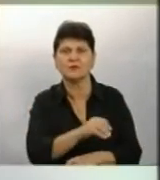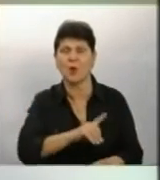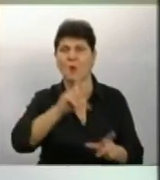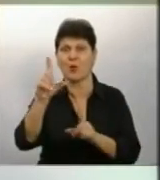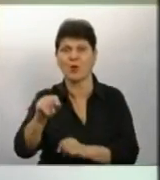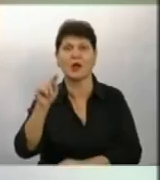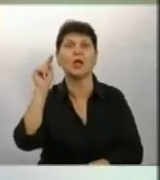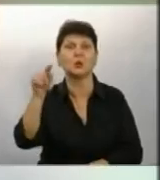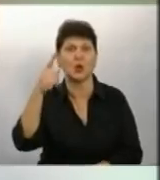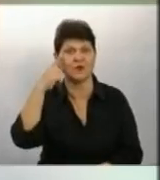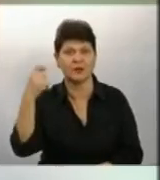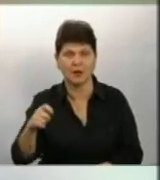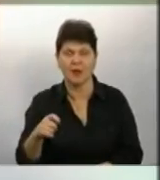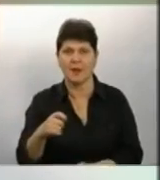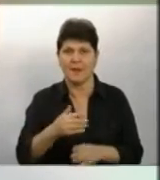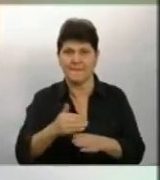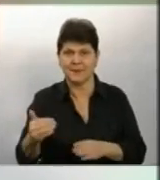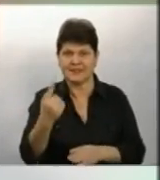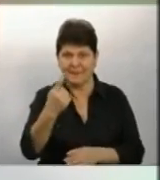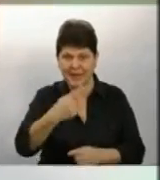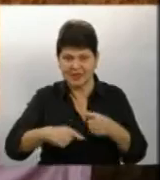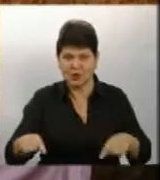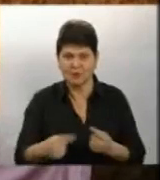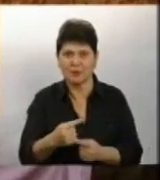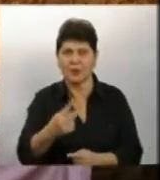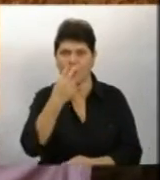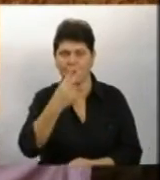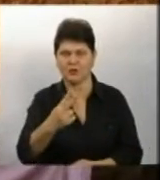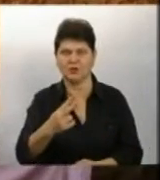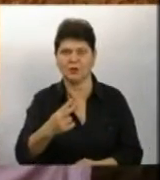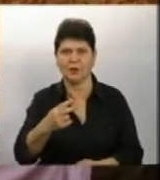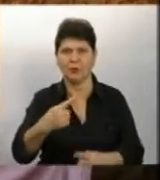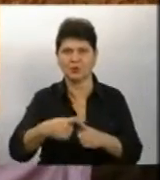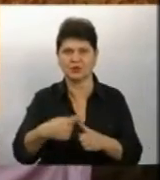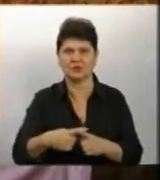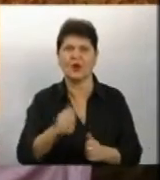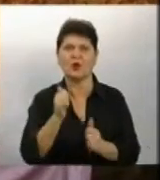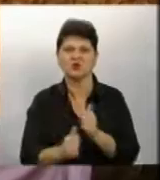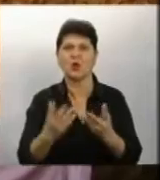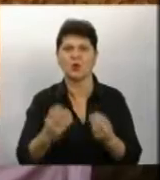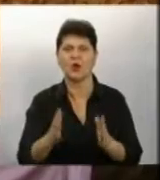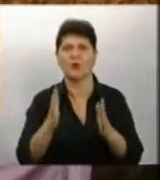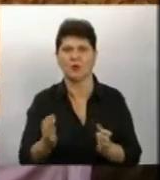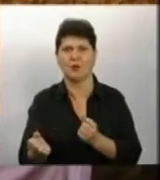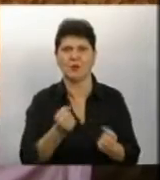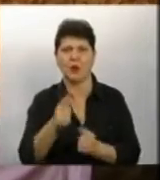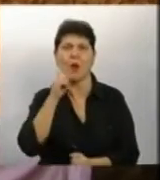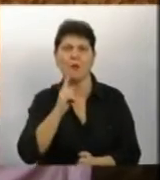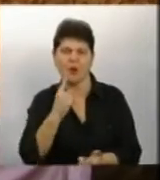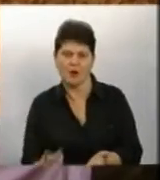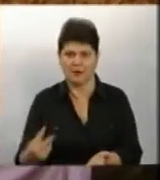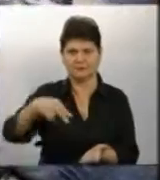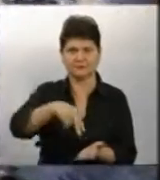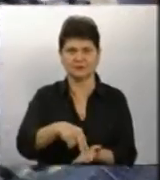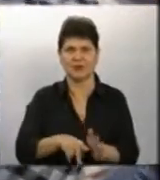реабілітації побачили позитивні зрушення, каже Сергій «Щодня будемо боротися, поки він не стане на ніжки і не почне